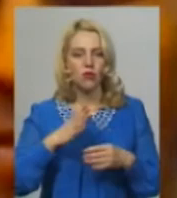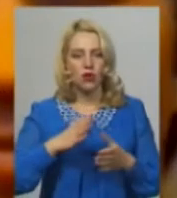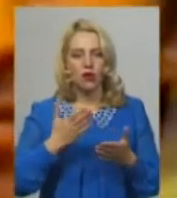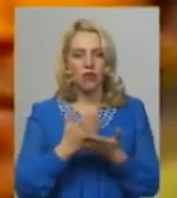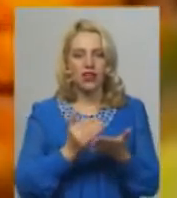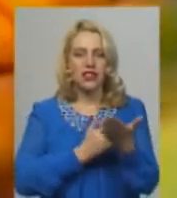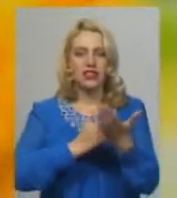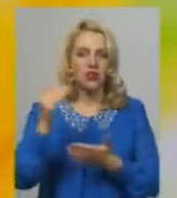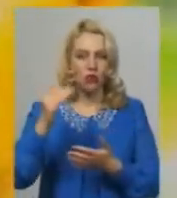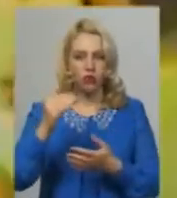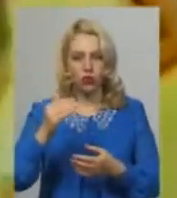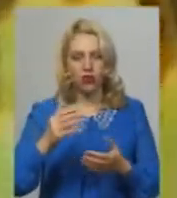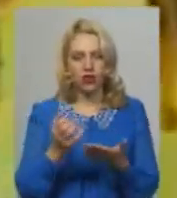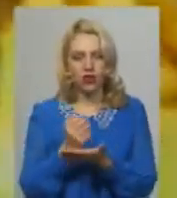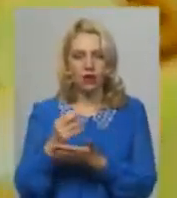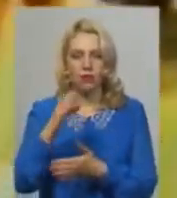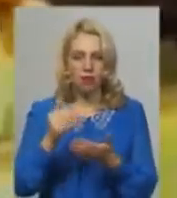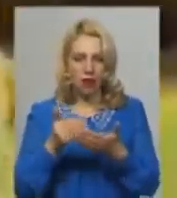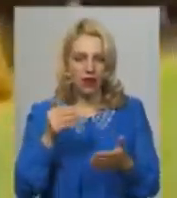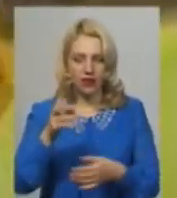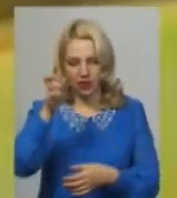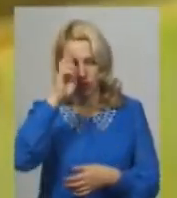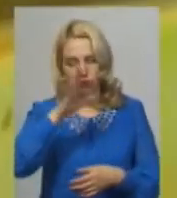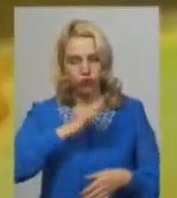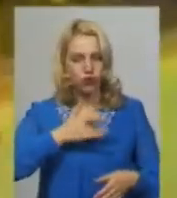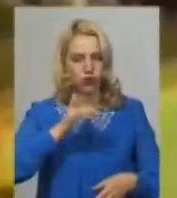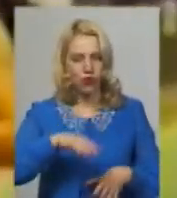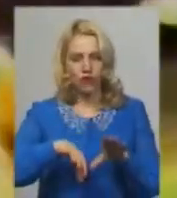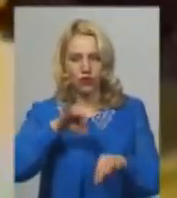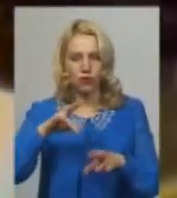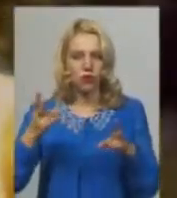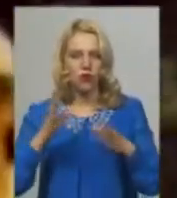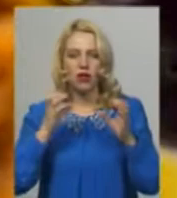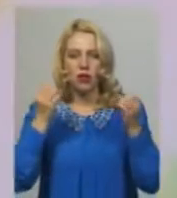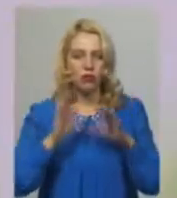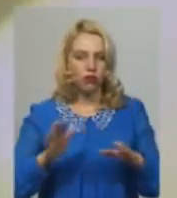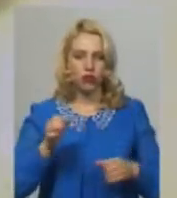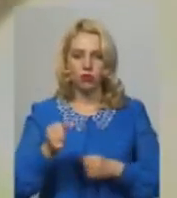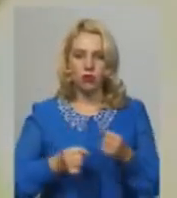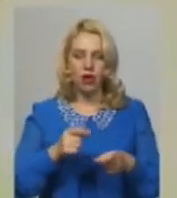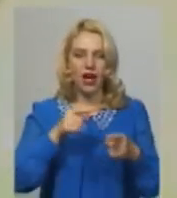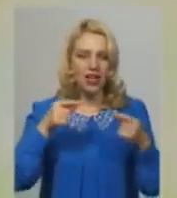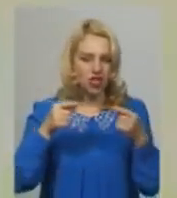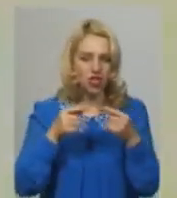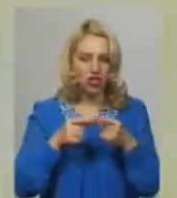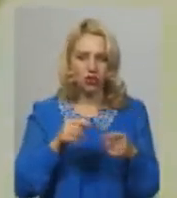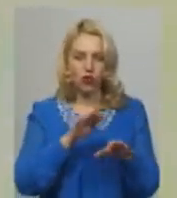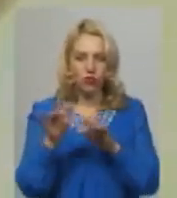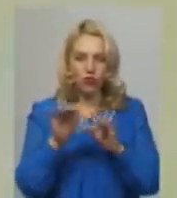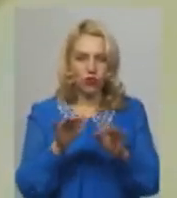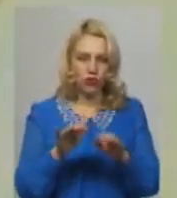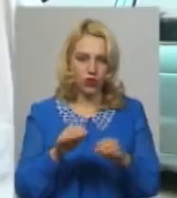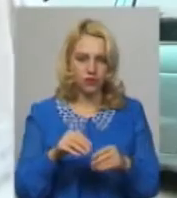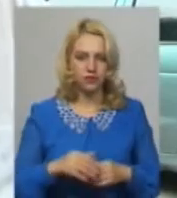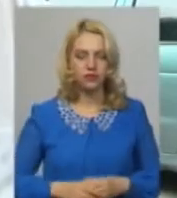здобутку перед державою. До всіх факелоністів був жорсткий відбір. Потрібно було не просто пробігти, а чітко виконати відпрацьовані руки, згадує